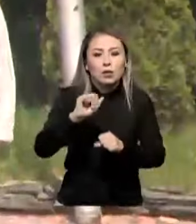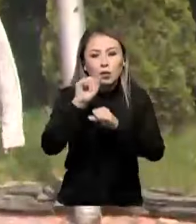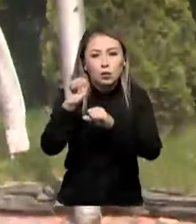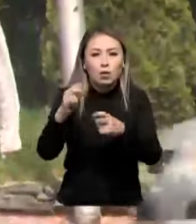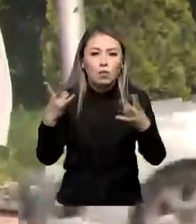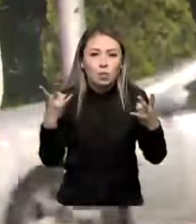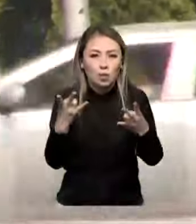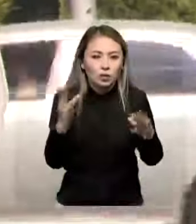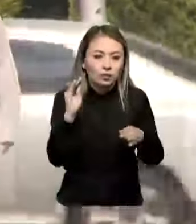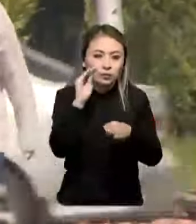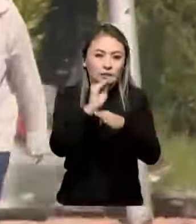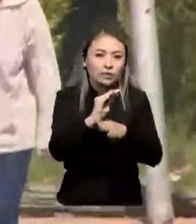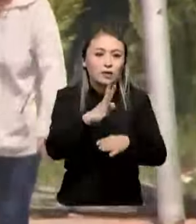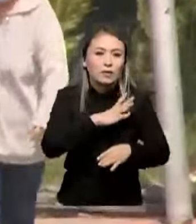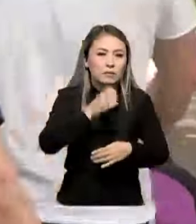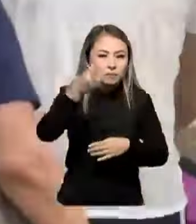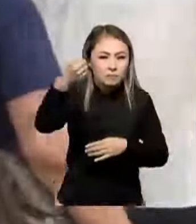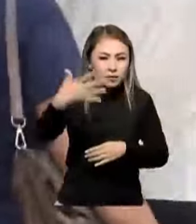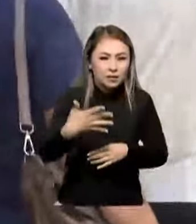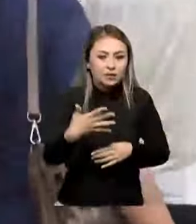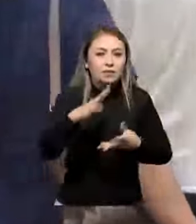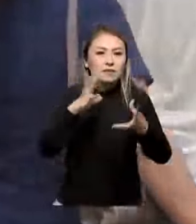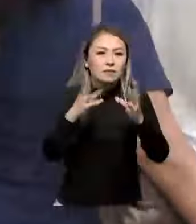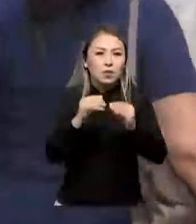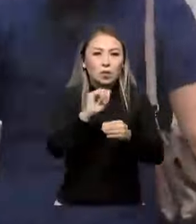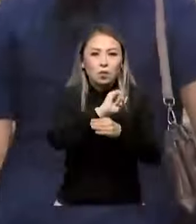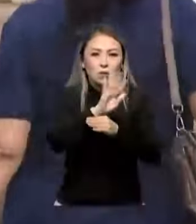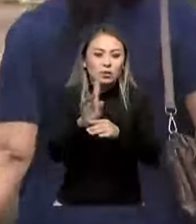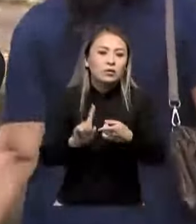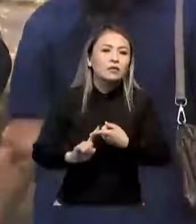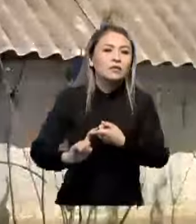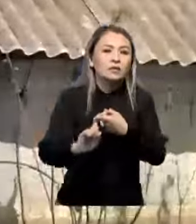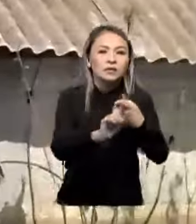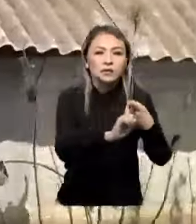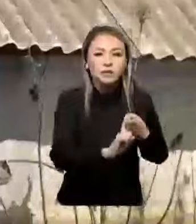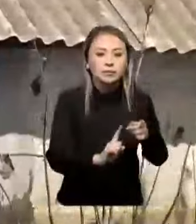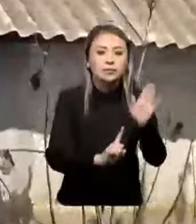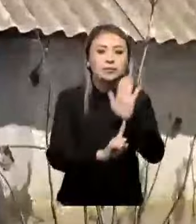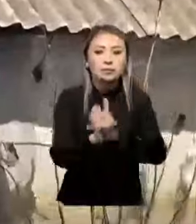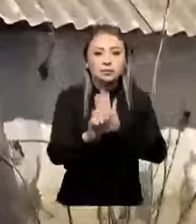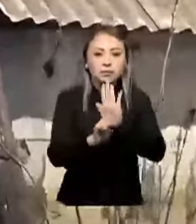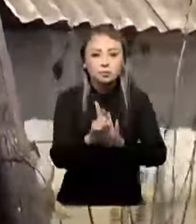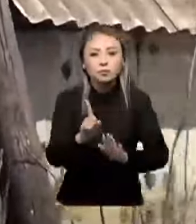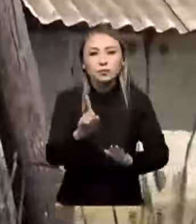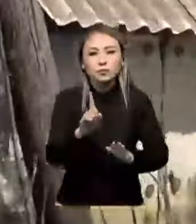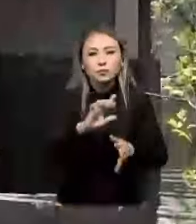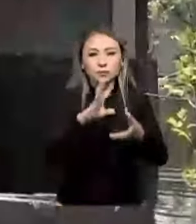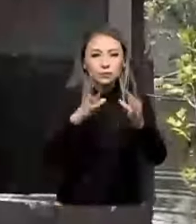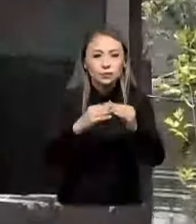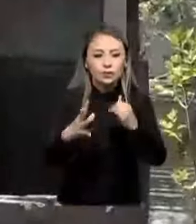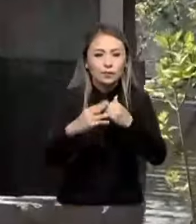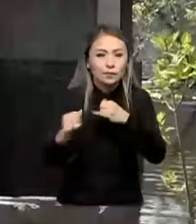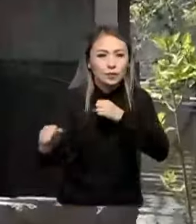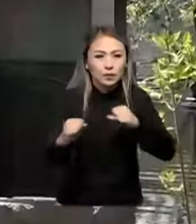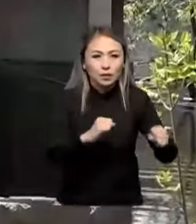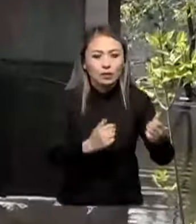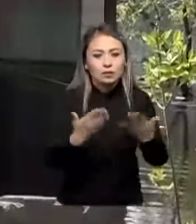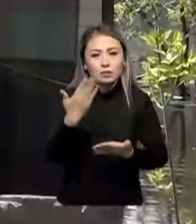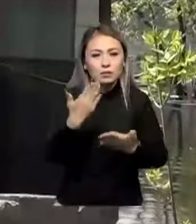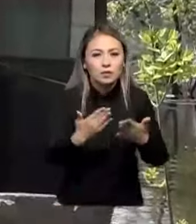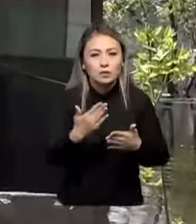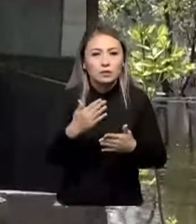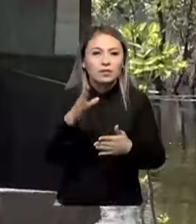тез. Бұл күнігеше бесқұрлықтың басына бұлп өптіңген коронавирусын деді. Оқтын-оқтын елдің зәресін алып отыратын зілзалан емесе кешегі